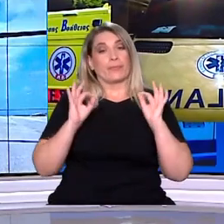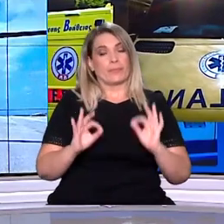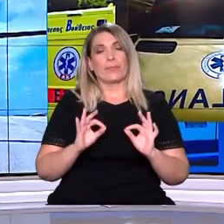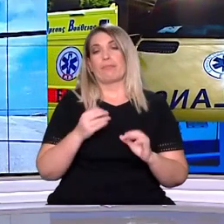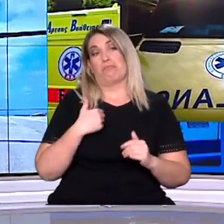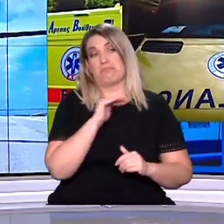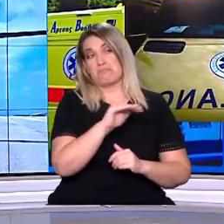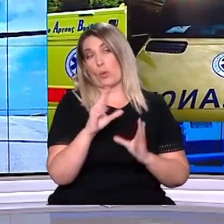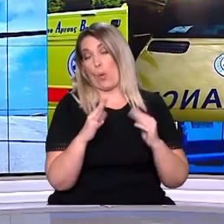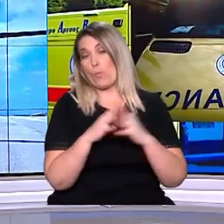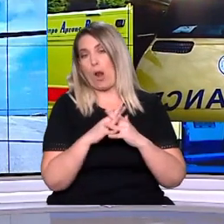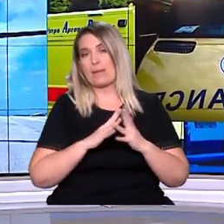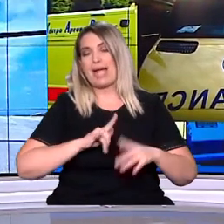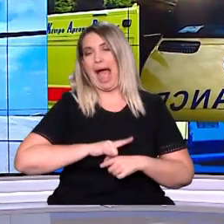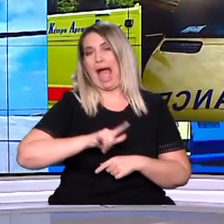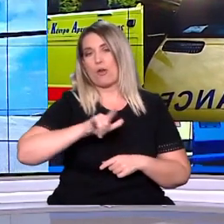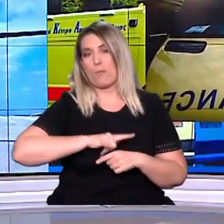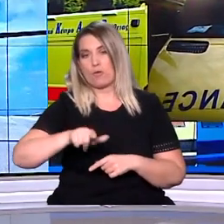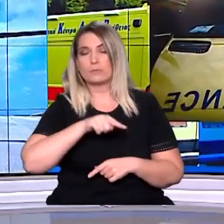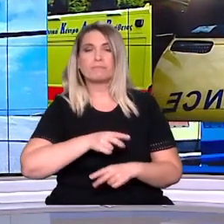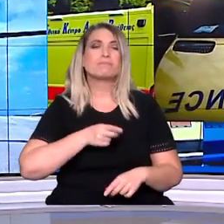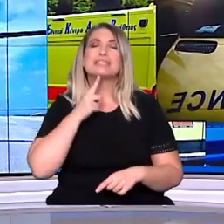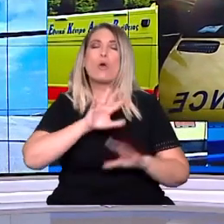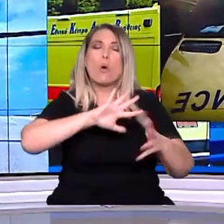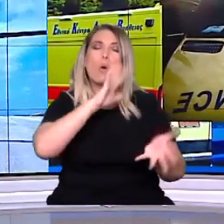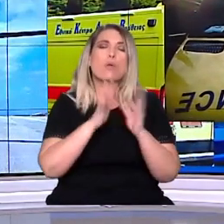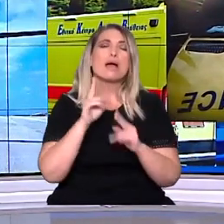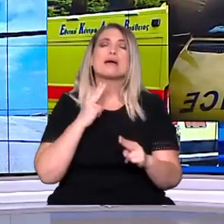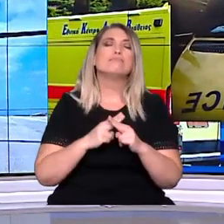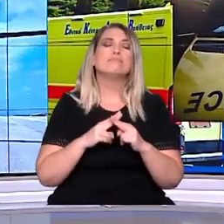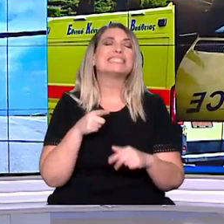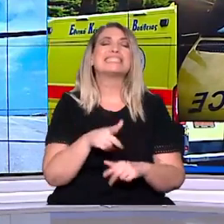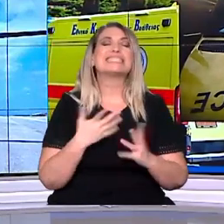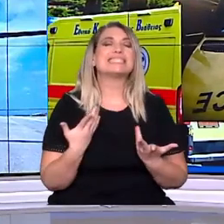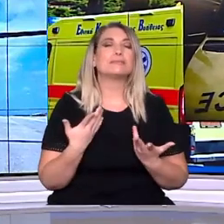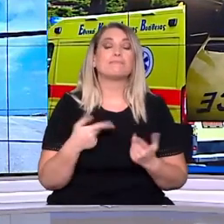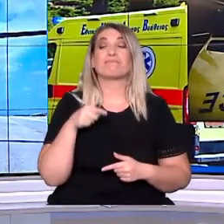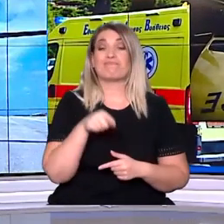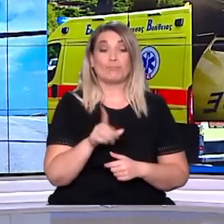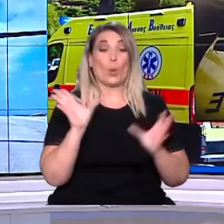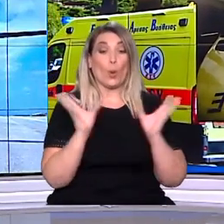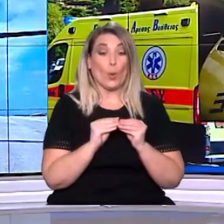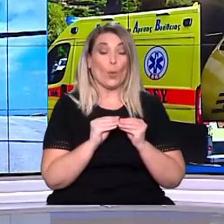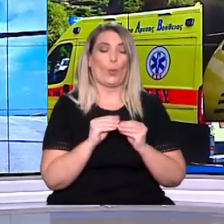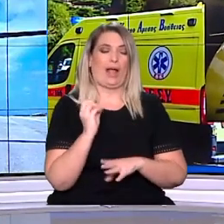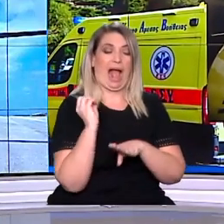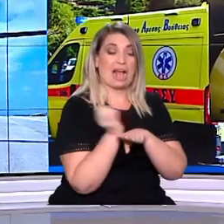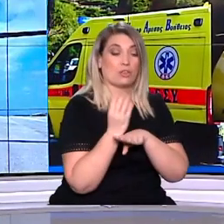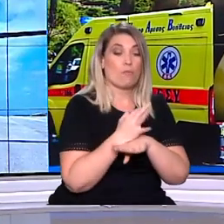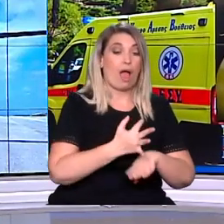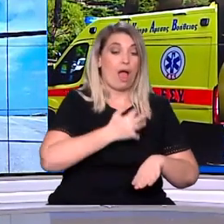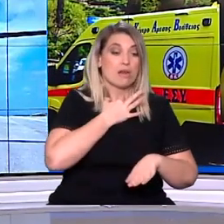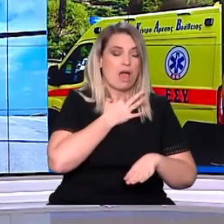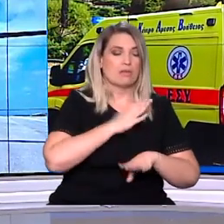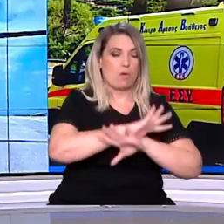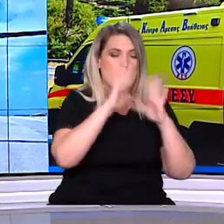η βασική λέξη που έχει παίξει από ό,τι φαίνεται καταλλητικό ρόλο εδώ πέρα είναι η προτεραιοποίηση των περιστατικών από την πλευρά του ΕΚΑΒ. Αυτό λένε